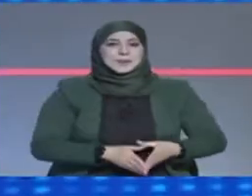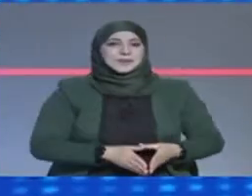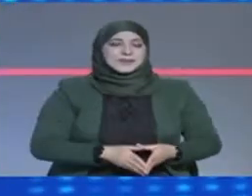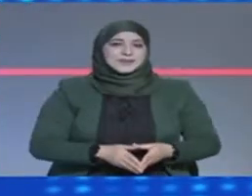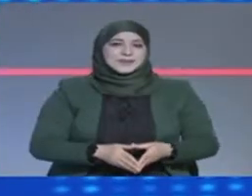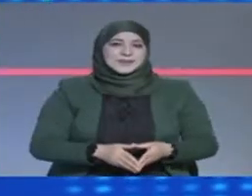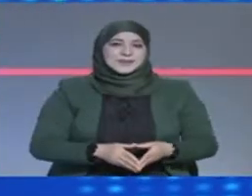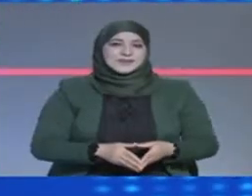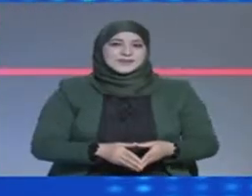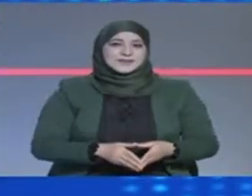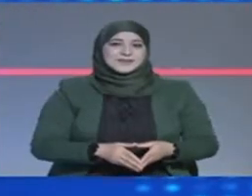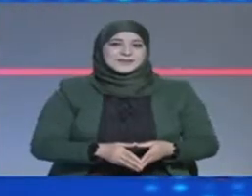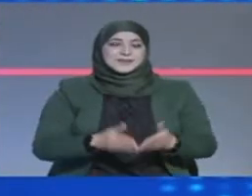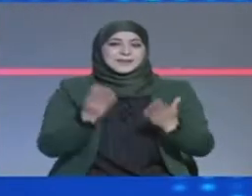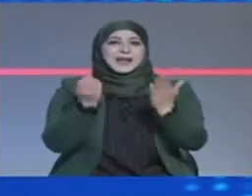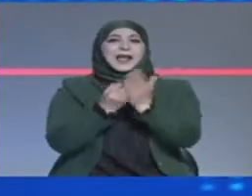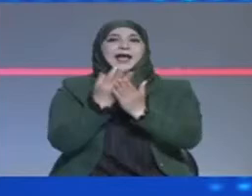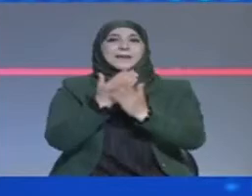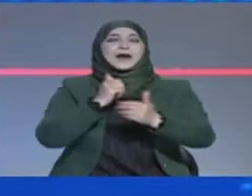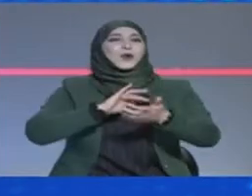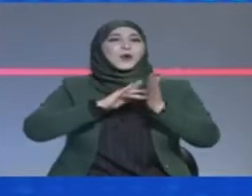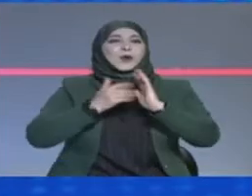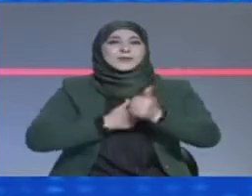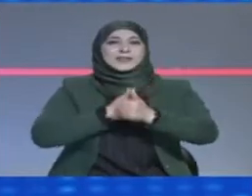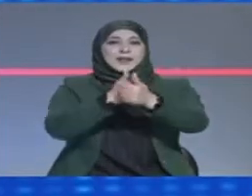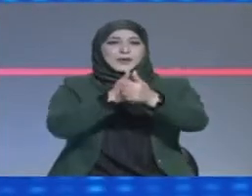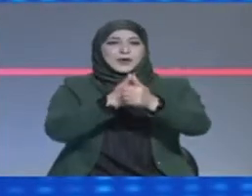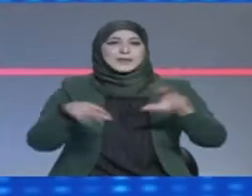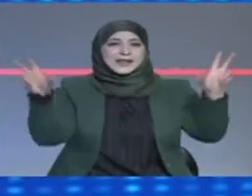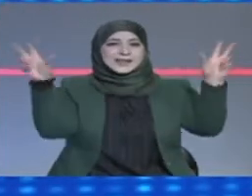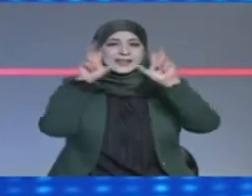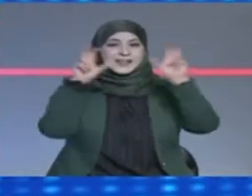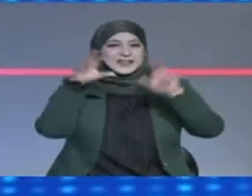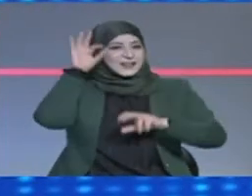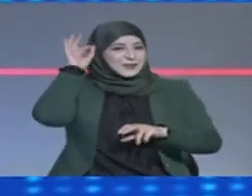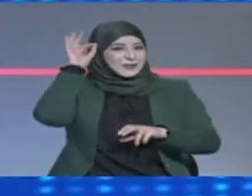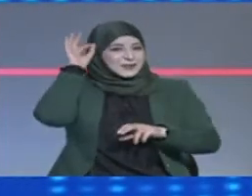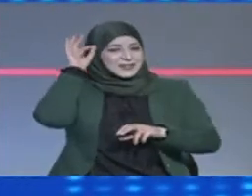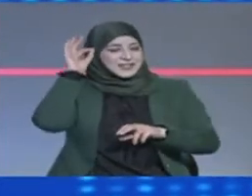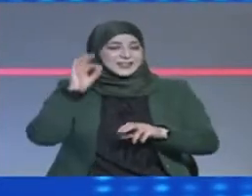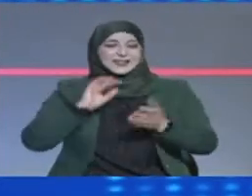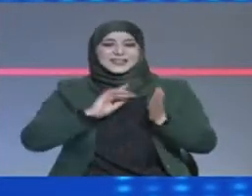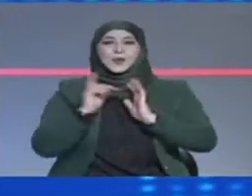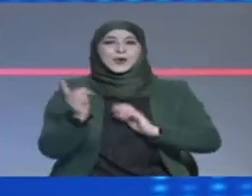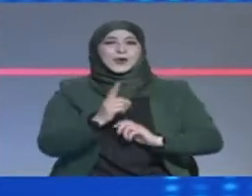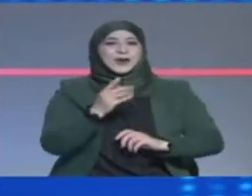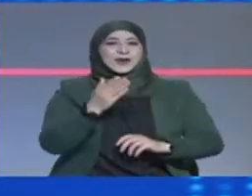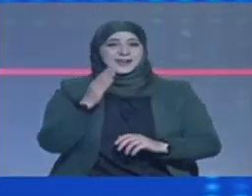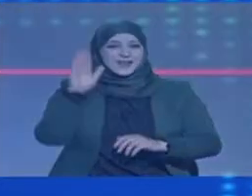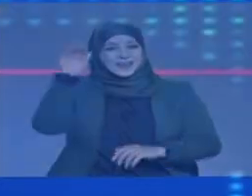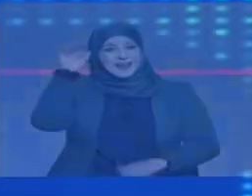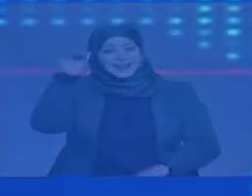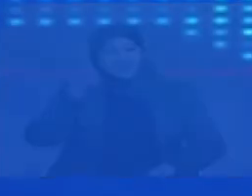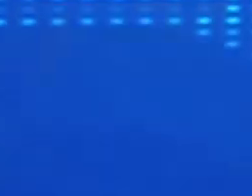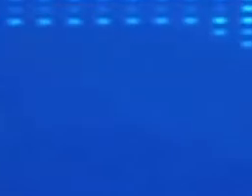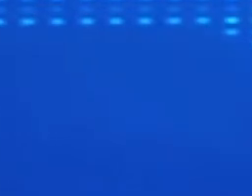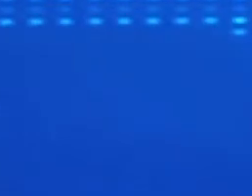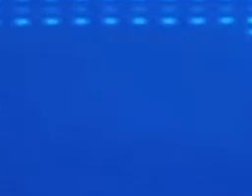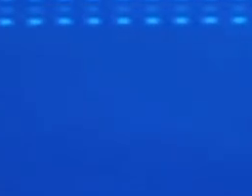هذه الأخبار وغيرها تتابعونها عبر بوابط التلفز التونسية بيت التونسيين سارة طيبة